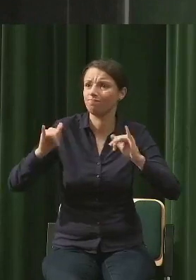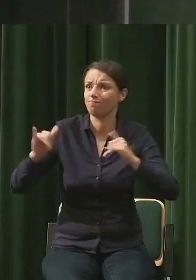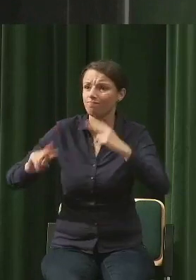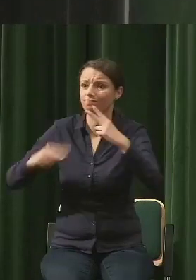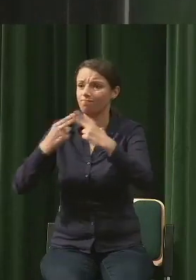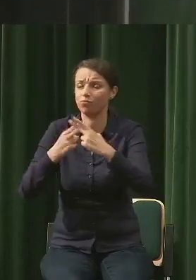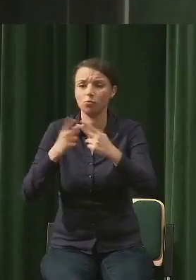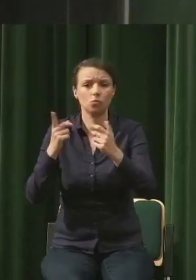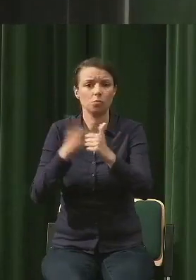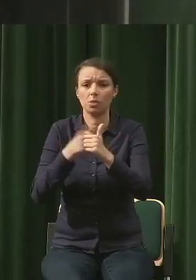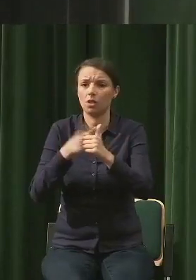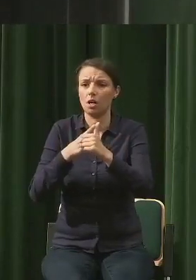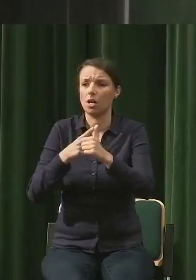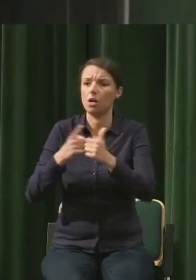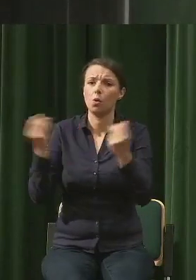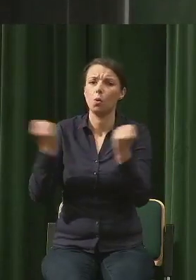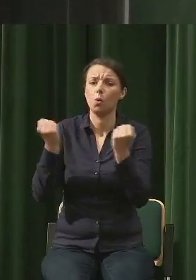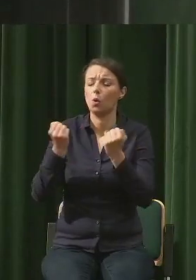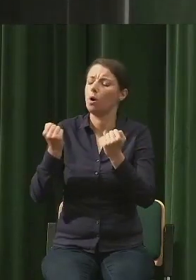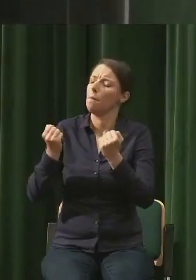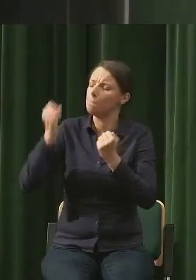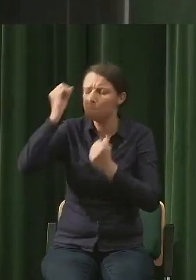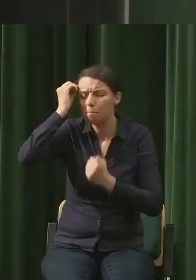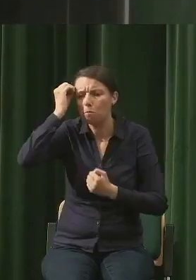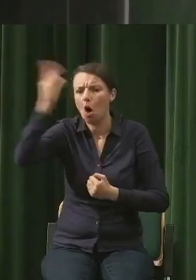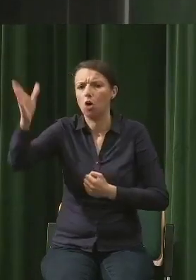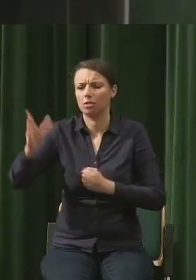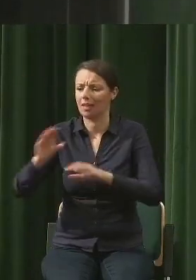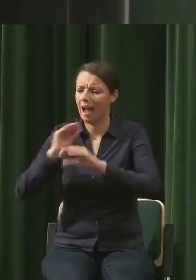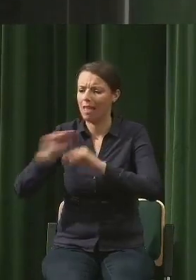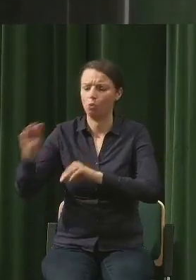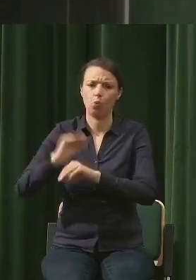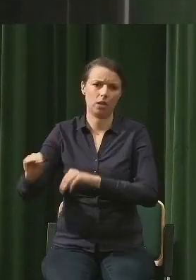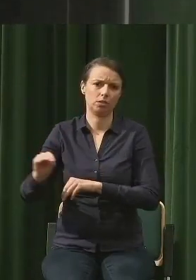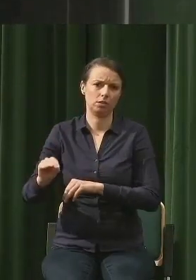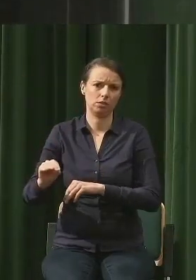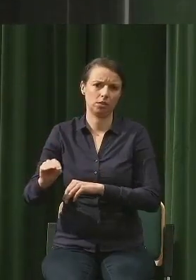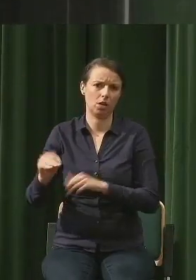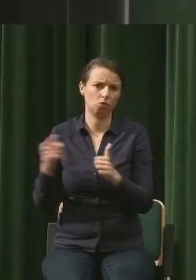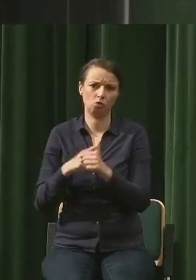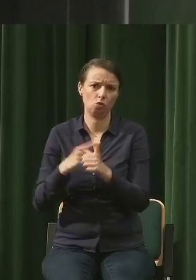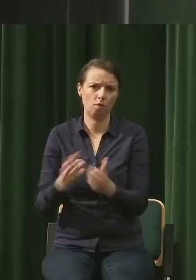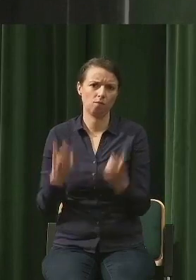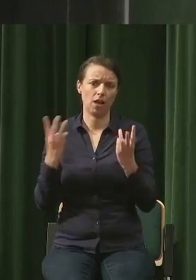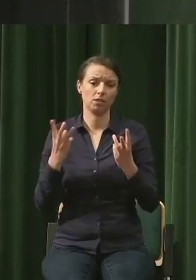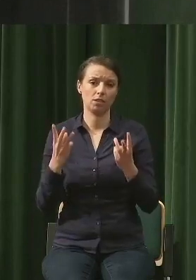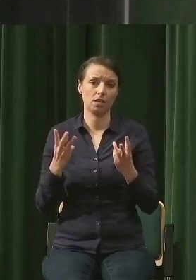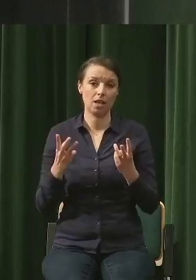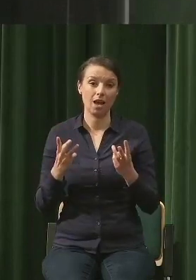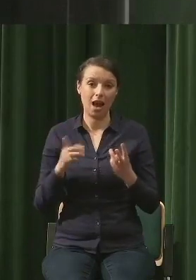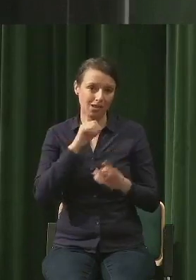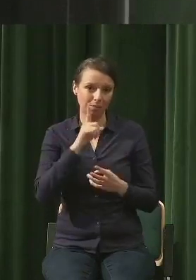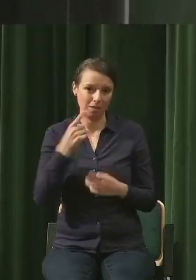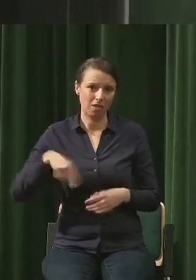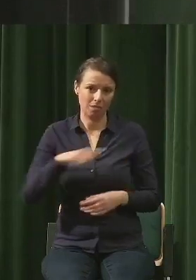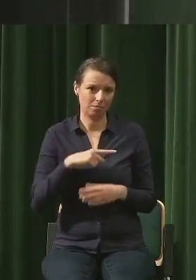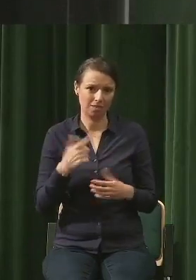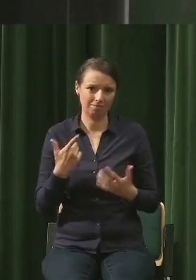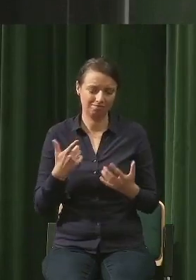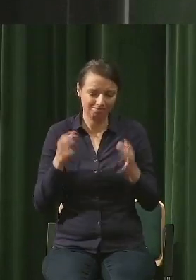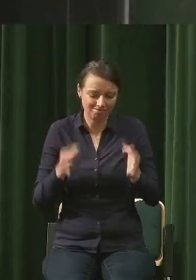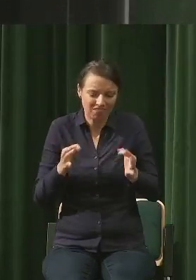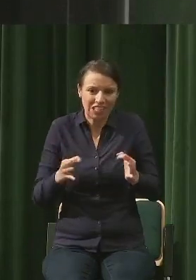edukacja, mądra edukacja. My żyjemy w tej chwili w czasach niezwykłych, bo po raz pierwszy w historii